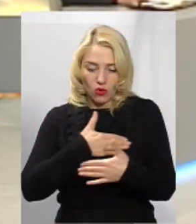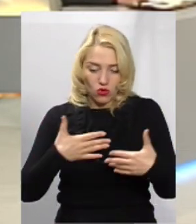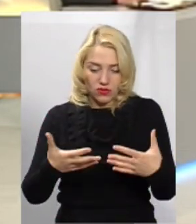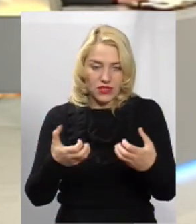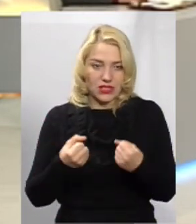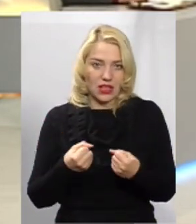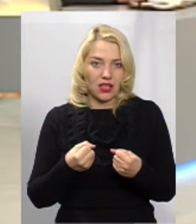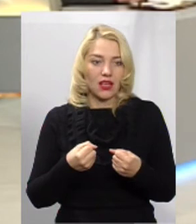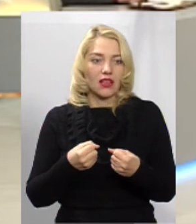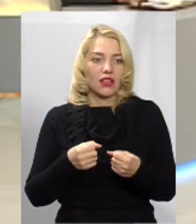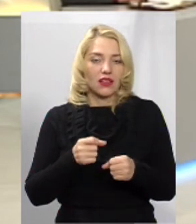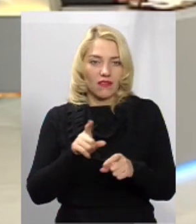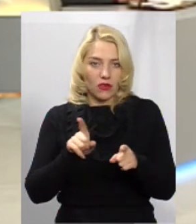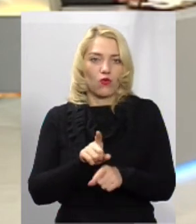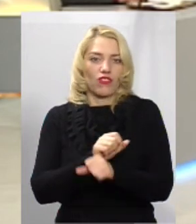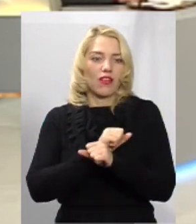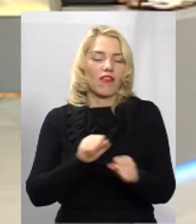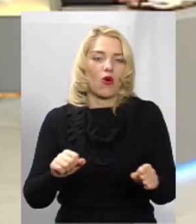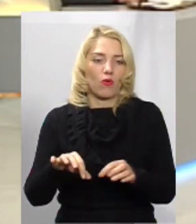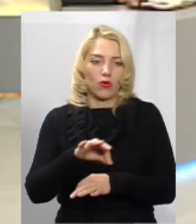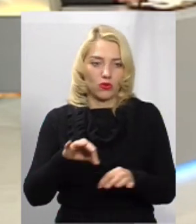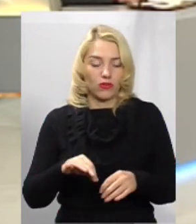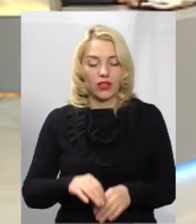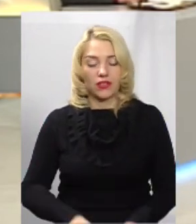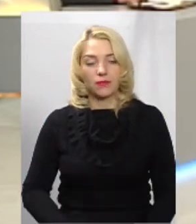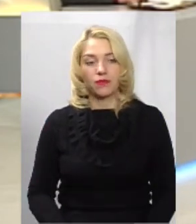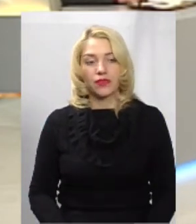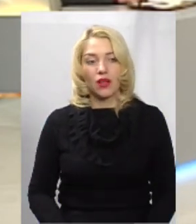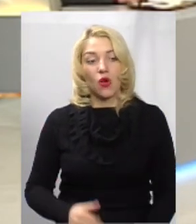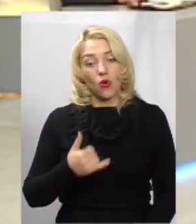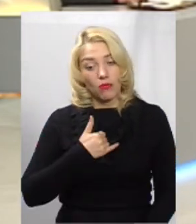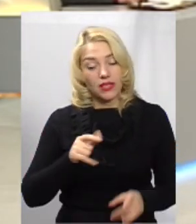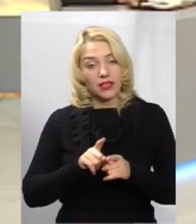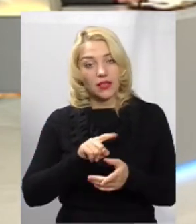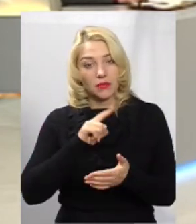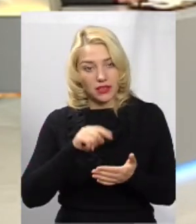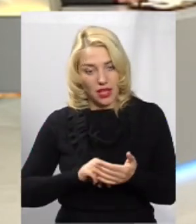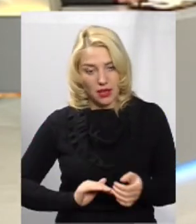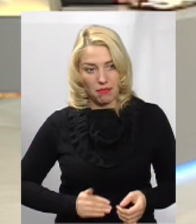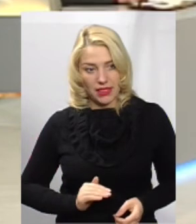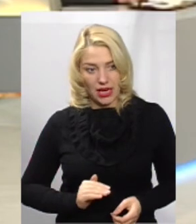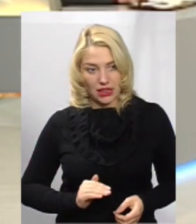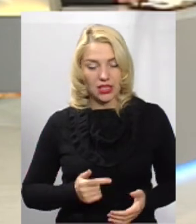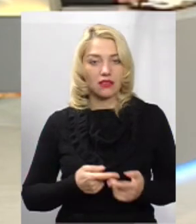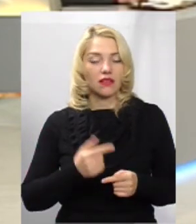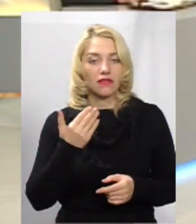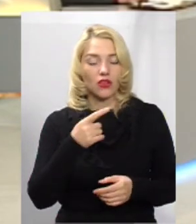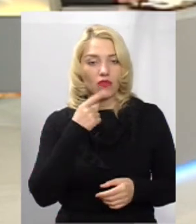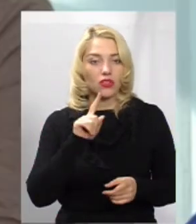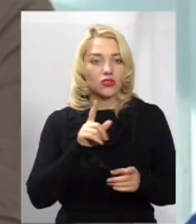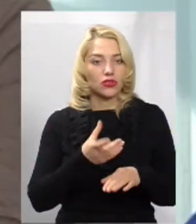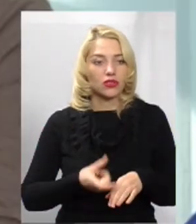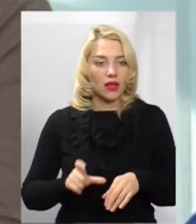відвагу її проєктувати. Пані Светлана? Так, в мене тепер питання щодо підрядників. Ви колись зазначали, що, скажімо,